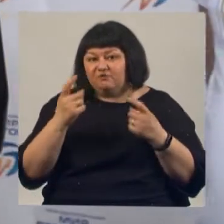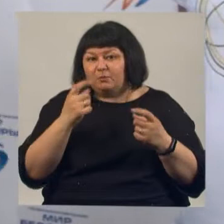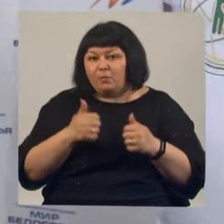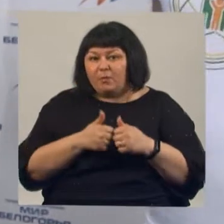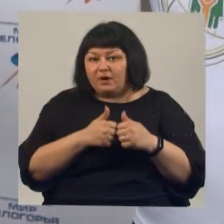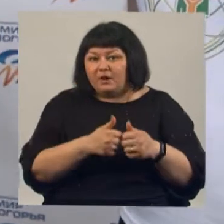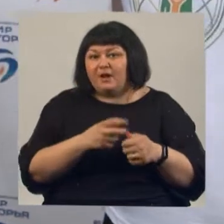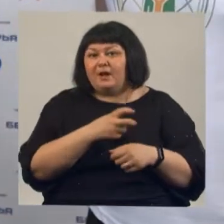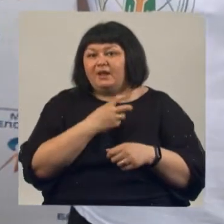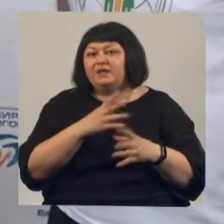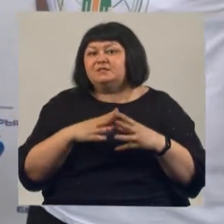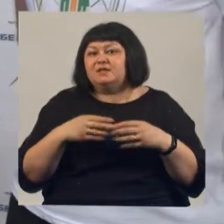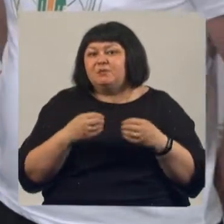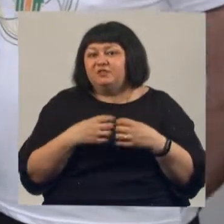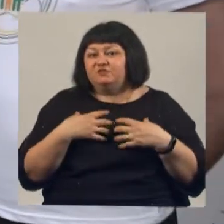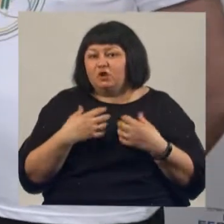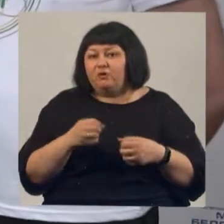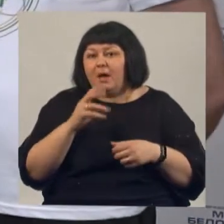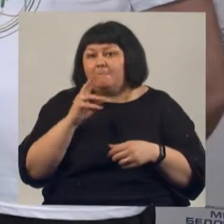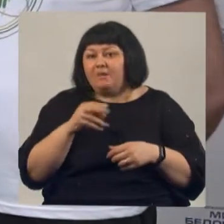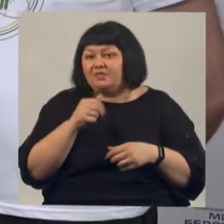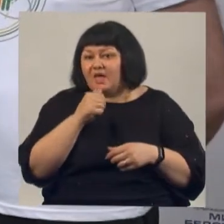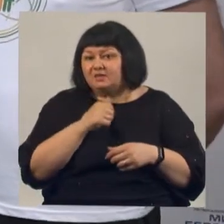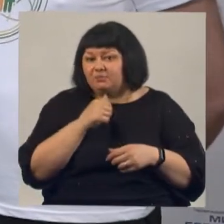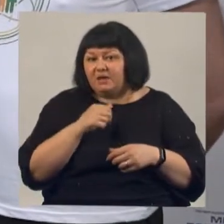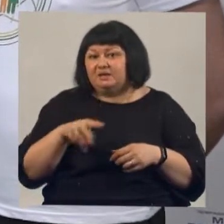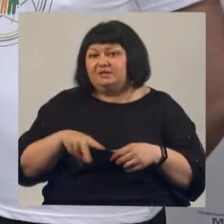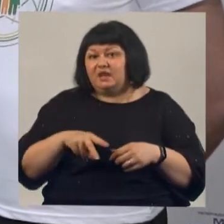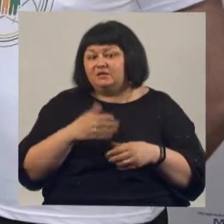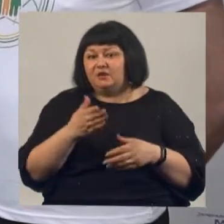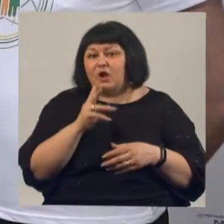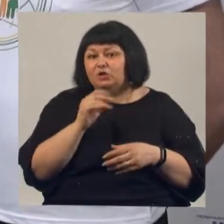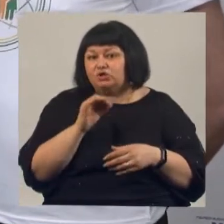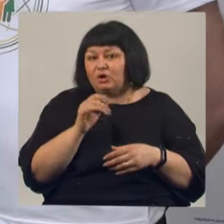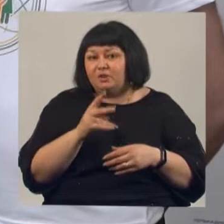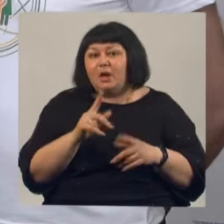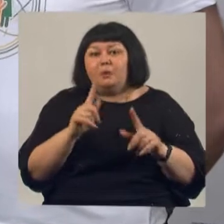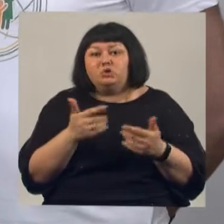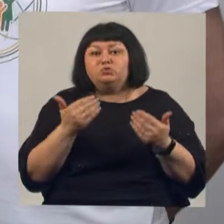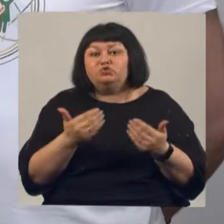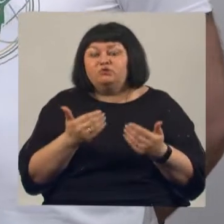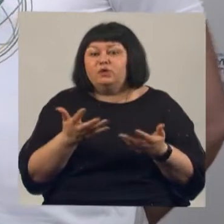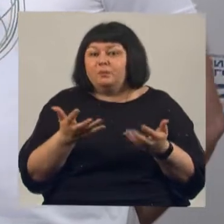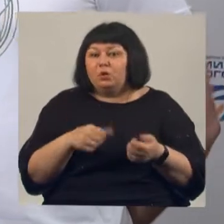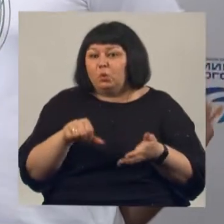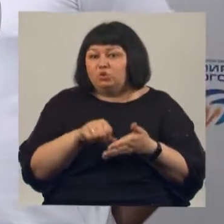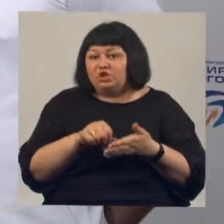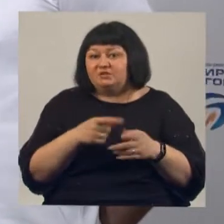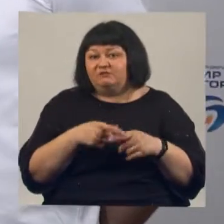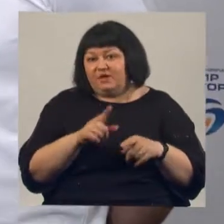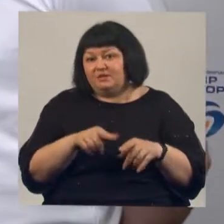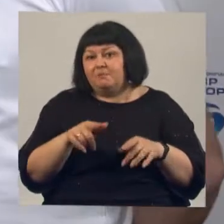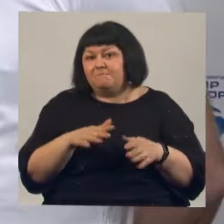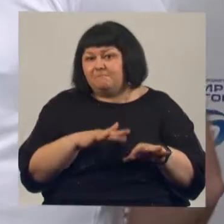– клиника семейного здоровья «Медэксперт». Ее генеральный директор Иван Костермин. Иван Васильевич, расскажите, пожалуйста, почему сегодня решили принять участие в этом благотворительном марафоне.